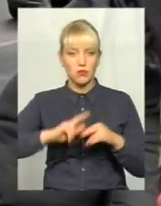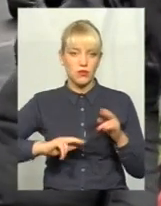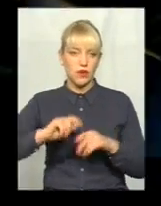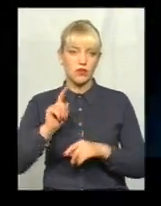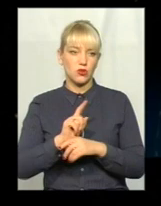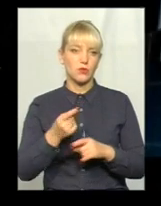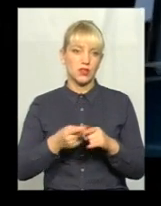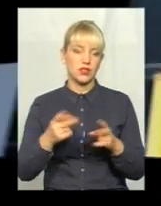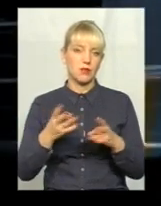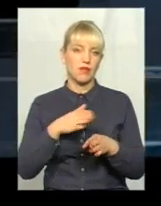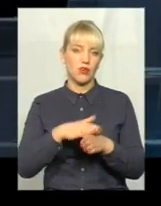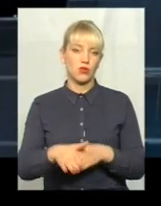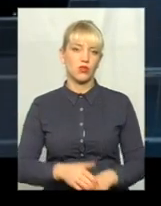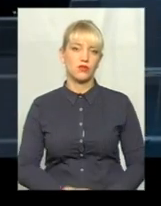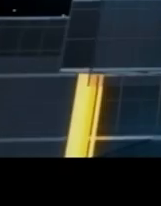виконувати.